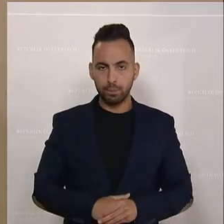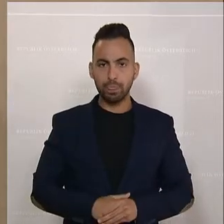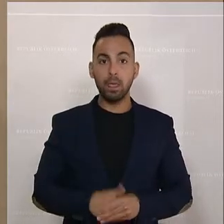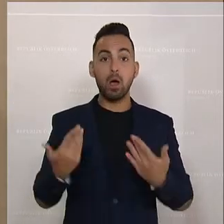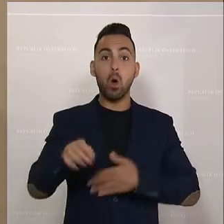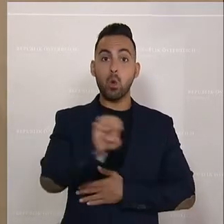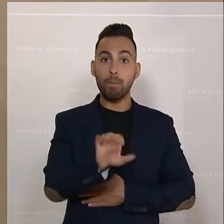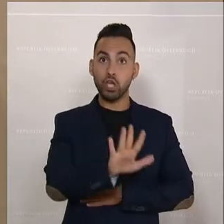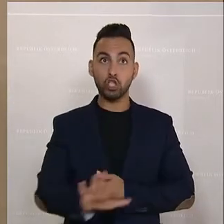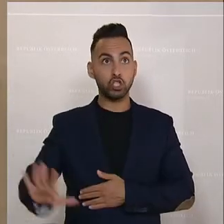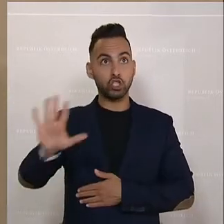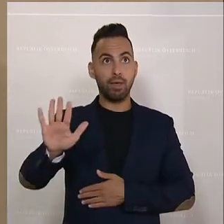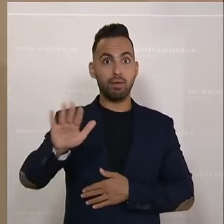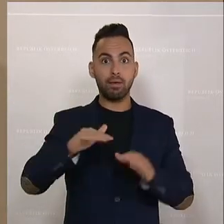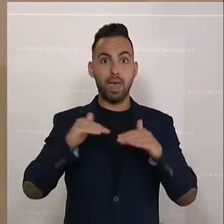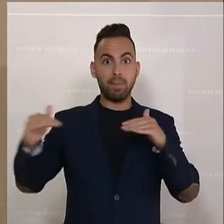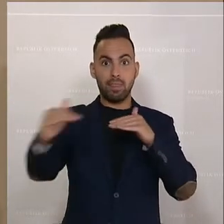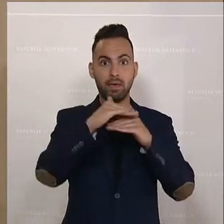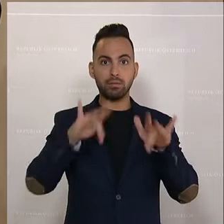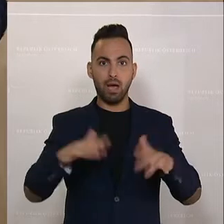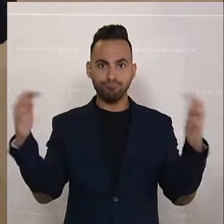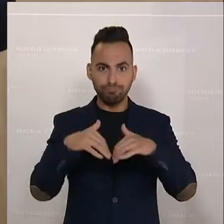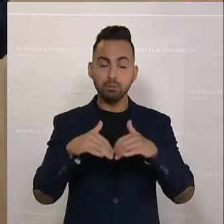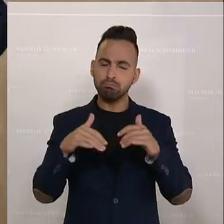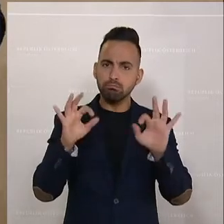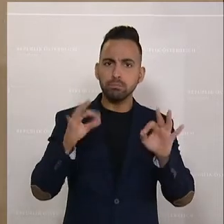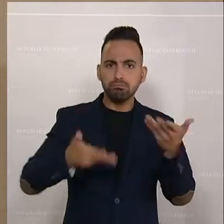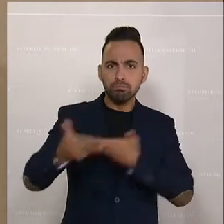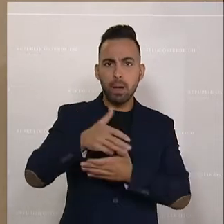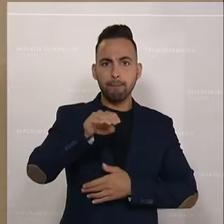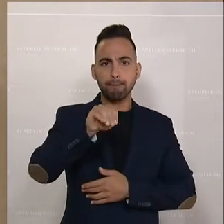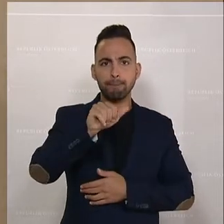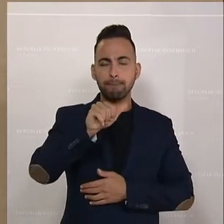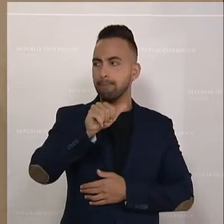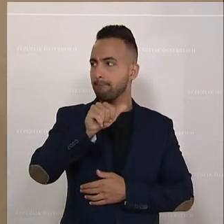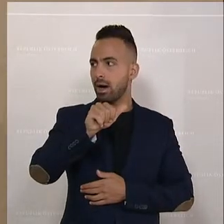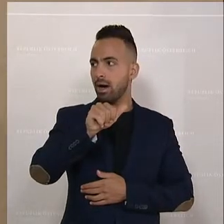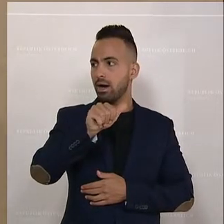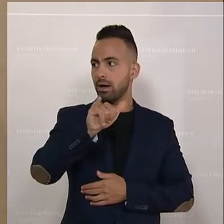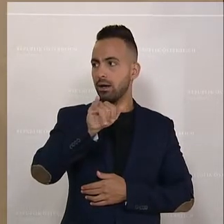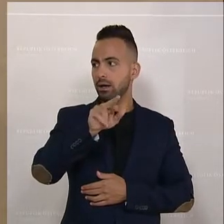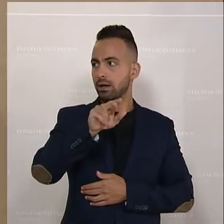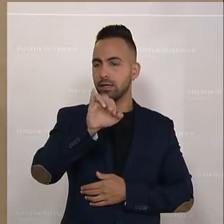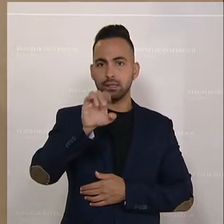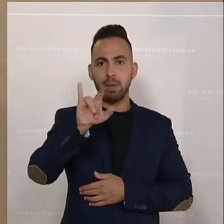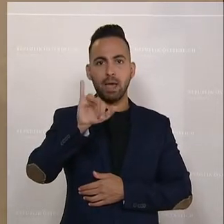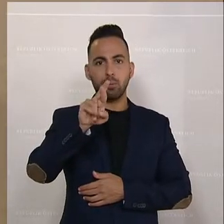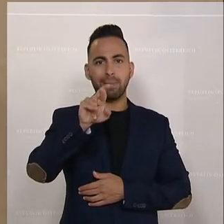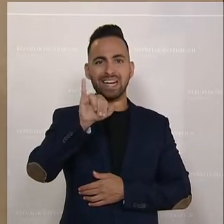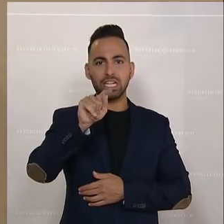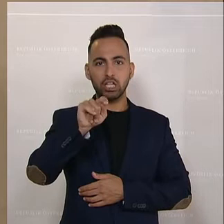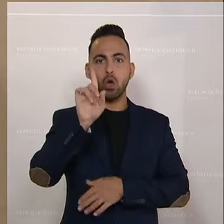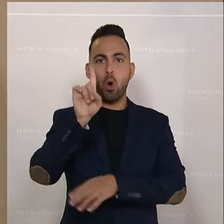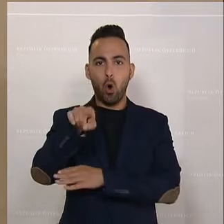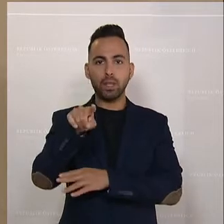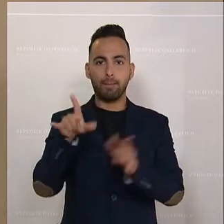jetzt auf europäischer Ebene erfreulicherweise daran gearbeitet wird, das Merit-Order-Prinzip mehr oder weniger zu überwinden, weil es dazu